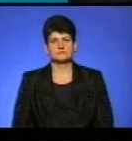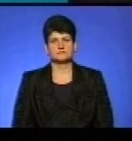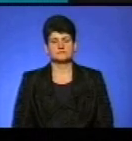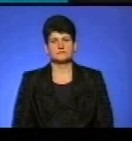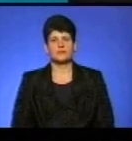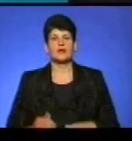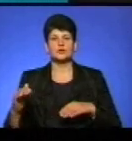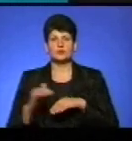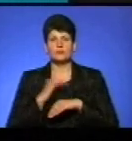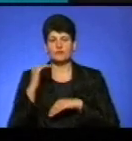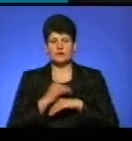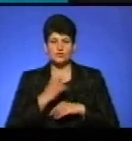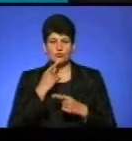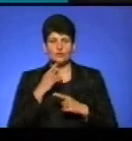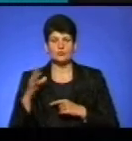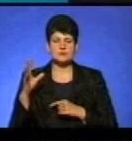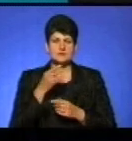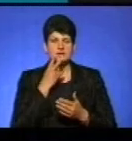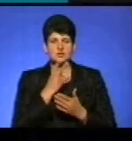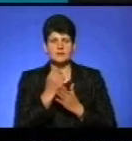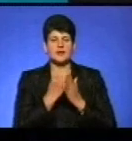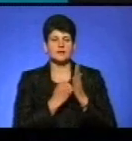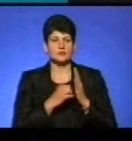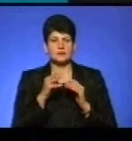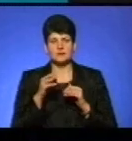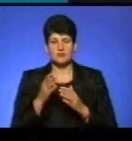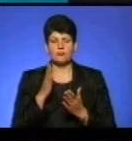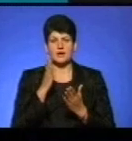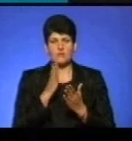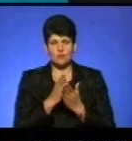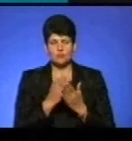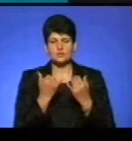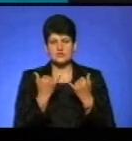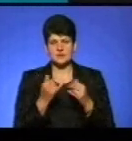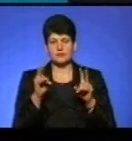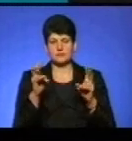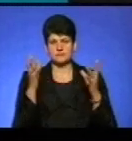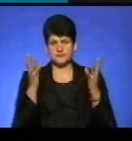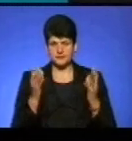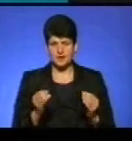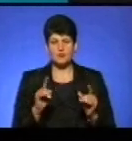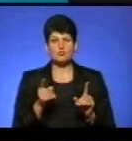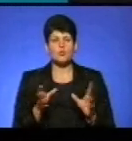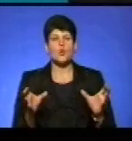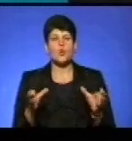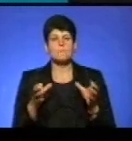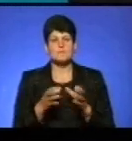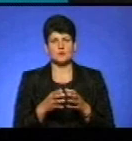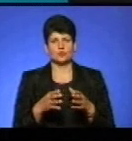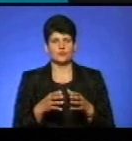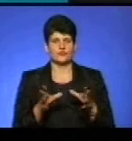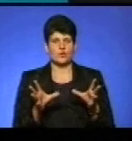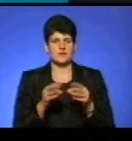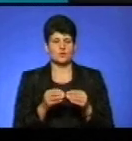Доброго вечора! Кажу усім глядачам каналу ТТБ у прямому ефірі програма «Тема дня». Чому об'єднуватимуть групи у дитсадку